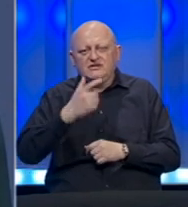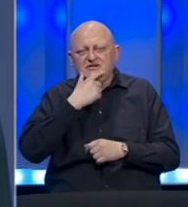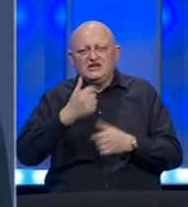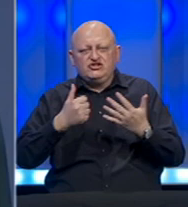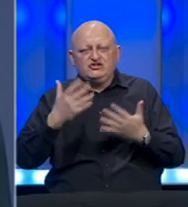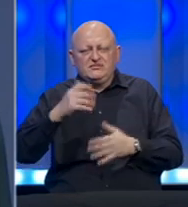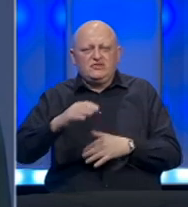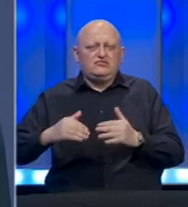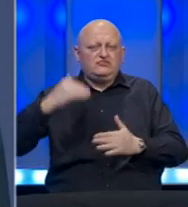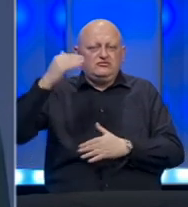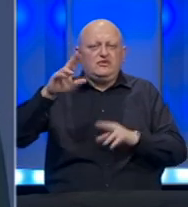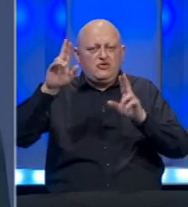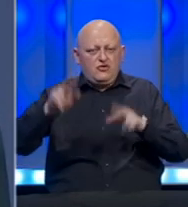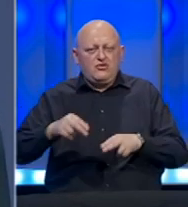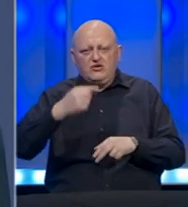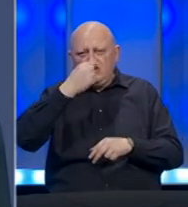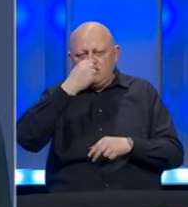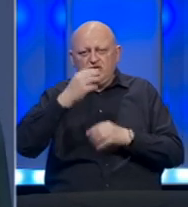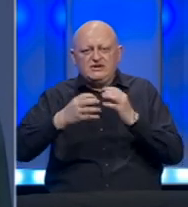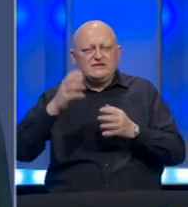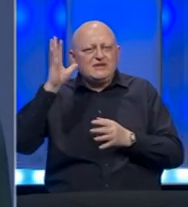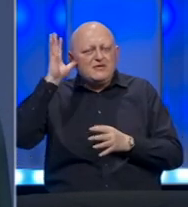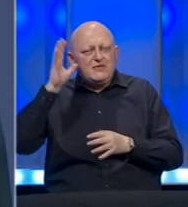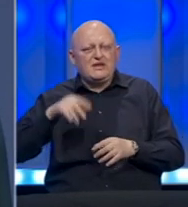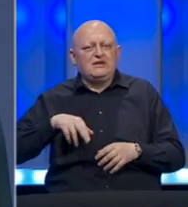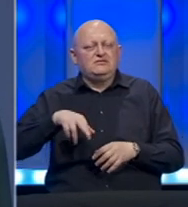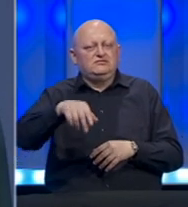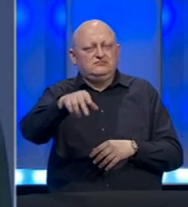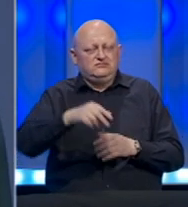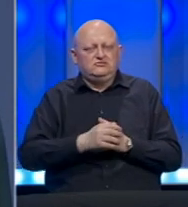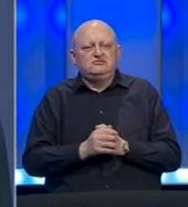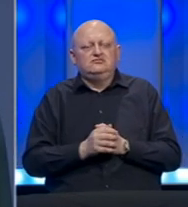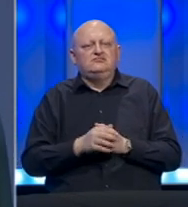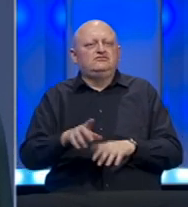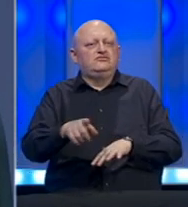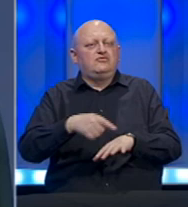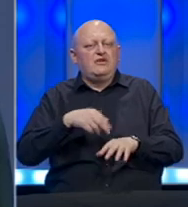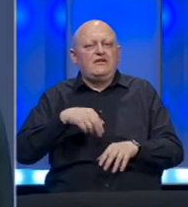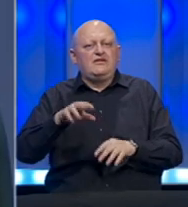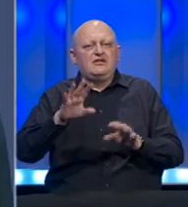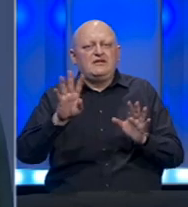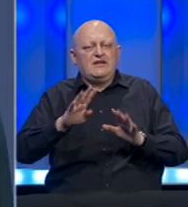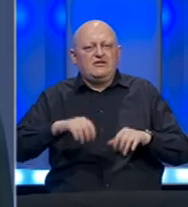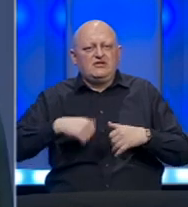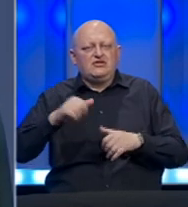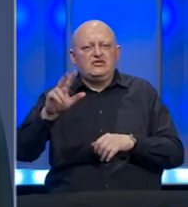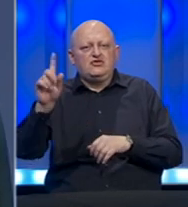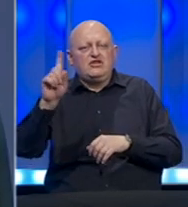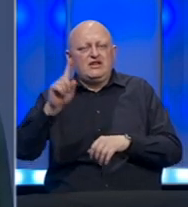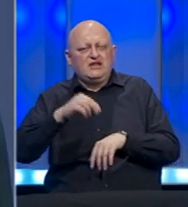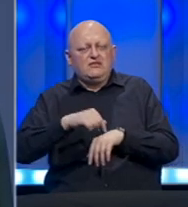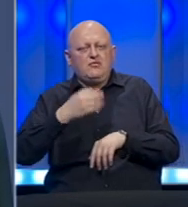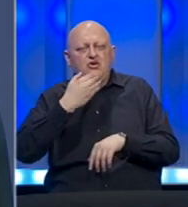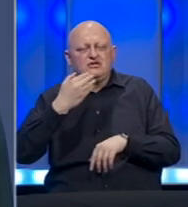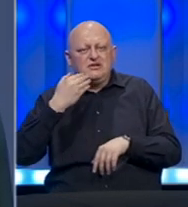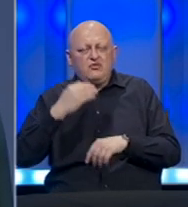65 godina imali bi mogućnost ponedljak, srijeda i petak da izađu, da borave vani od 9 sati do 13 sati,